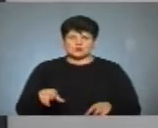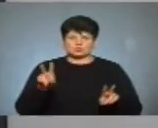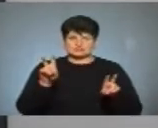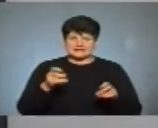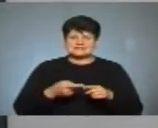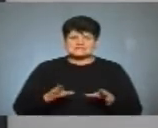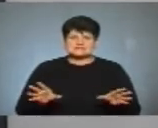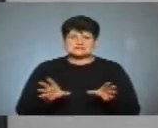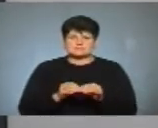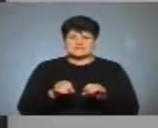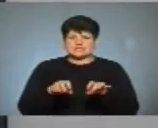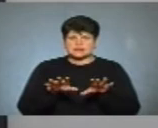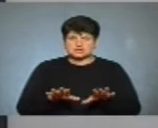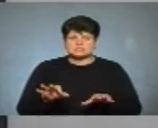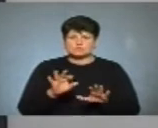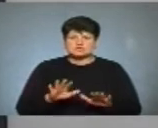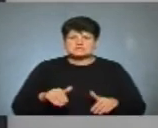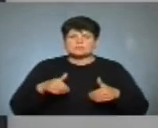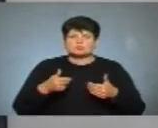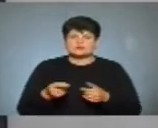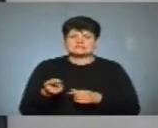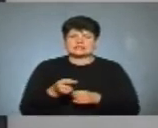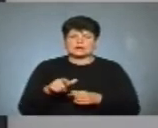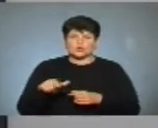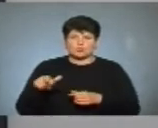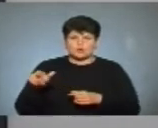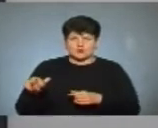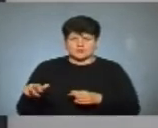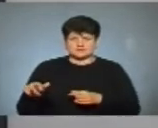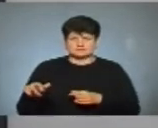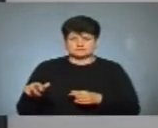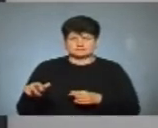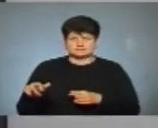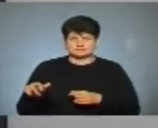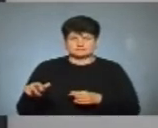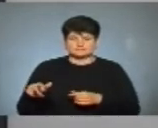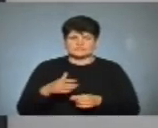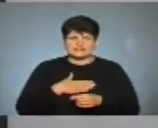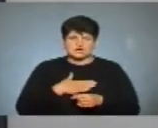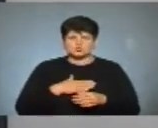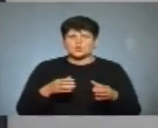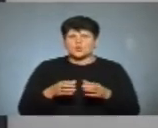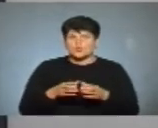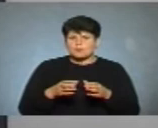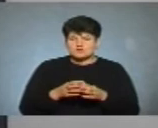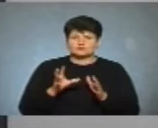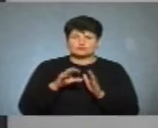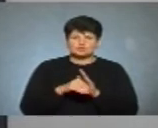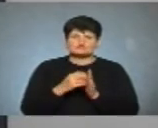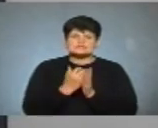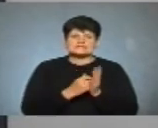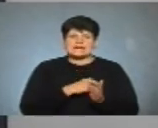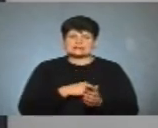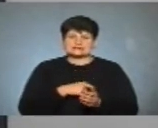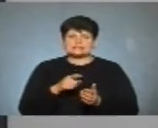спільне рішення запропонувати тернополянам нашу команду, включно з кандидатом на